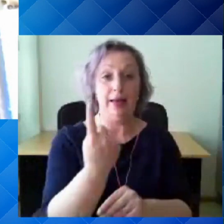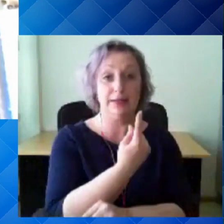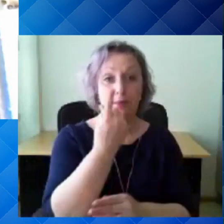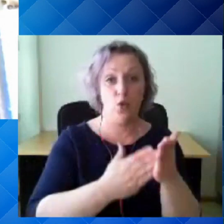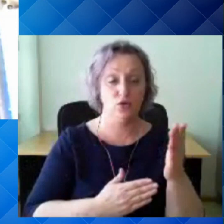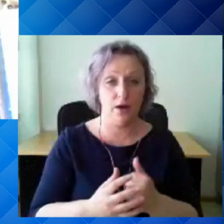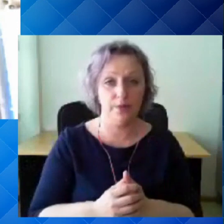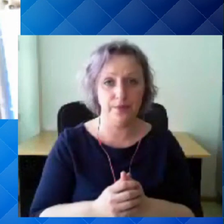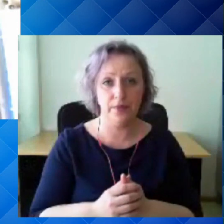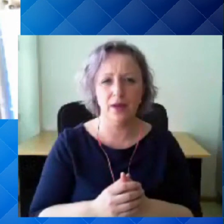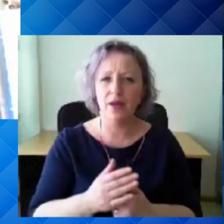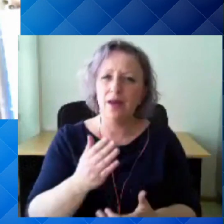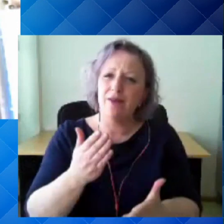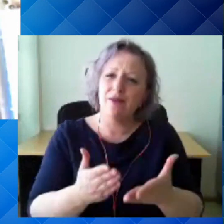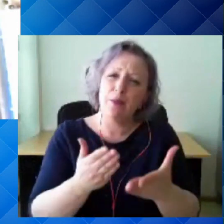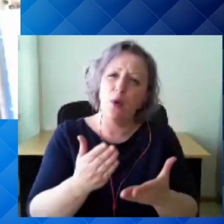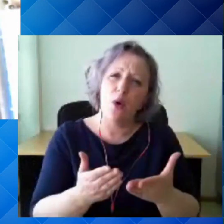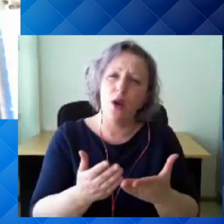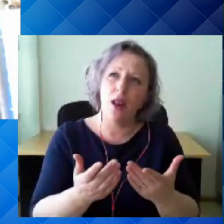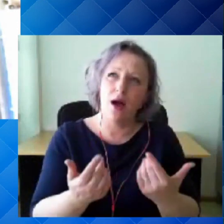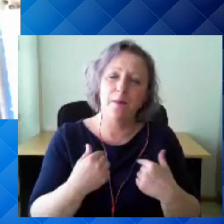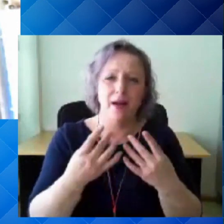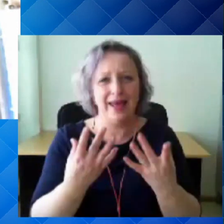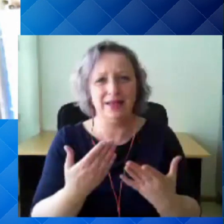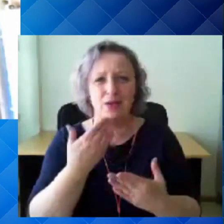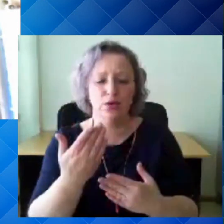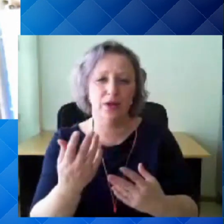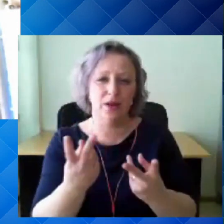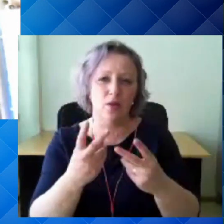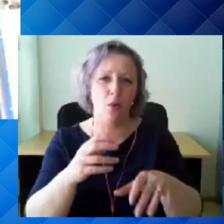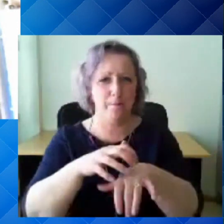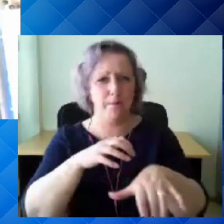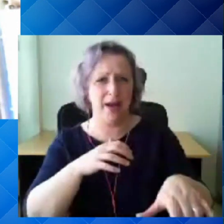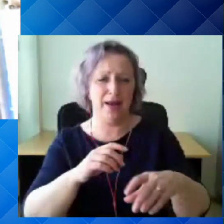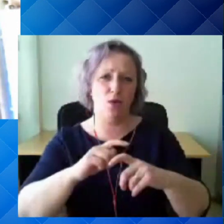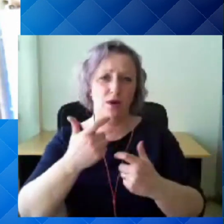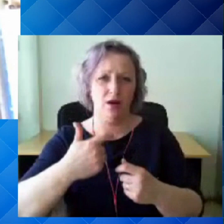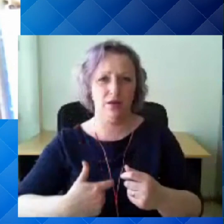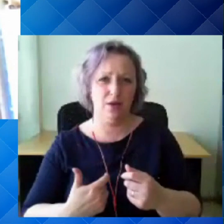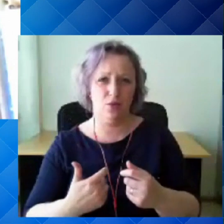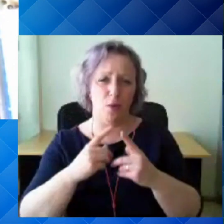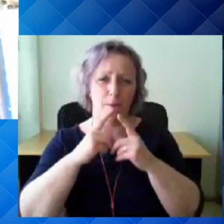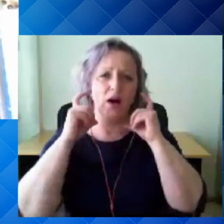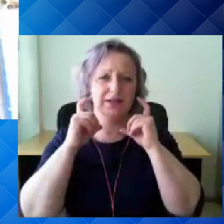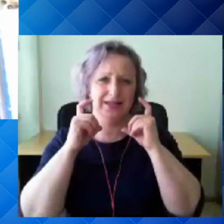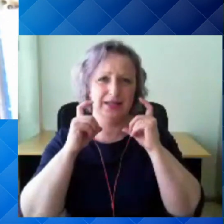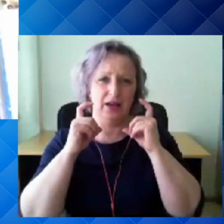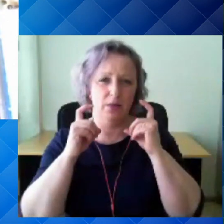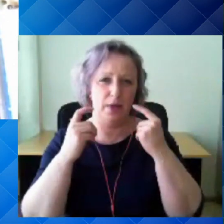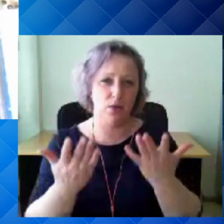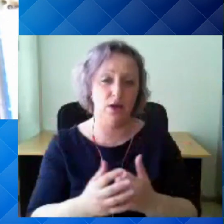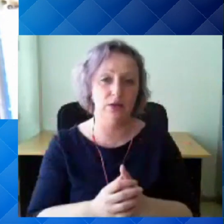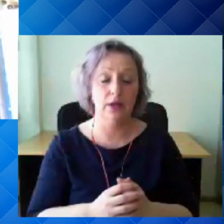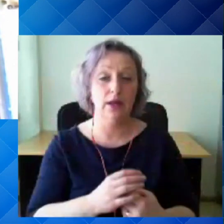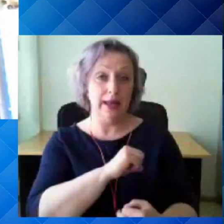äkki te veel lihtsalt, ja nii-öelda ma küsin parlamendi saadiku seisukord selle maskikandmise kontekstis, et nii